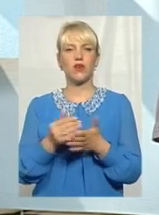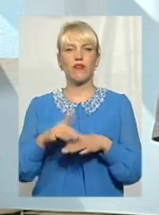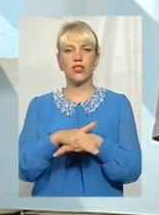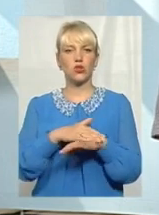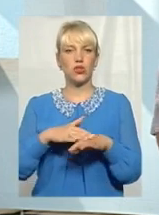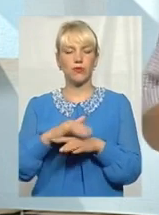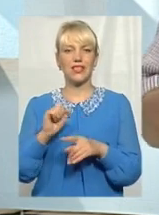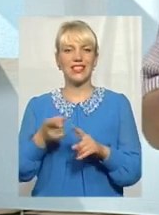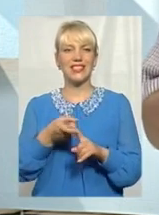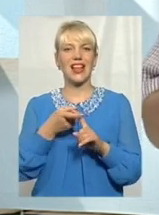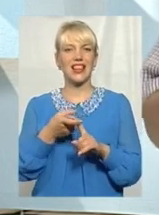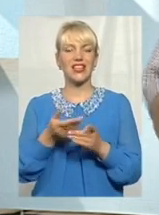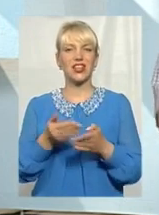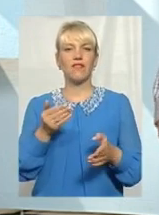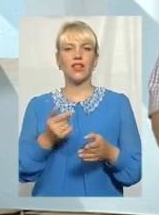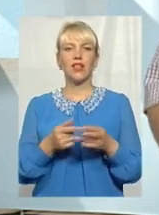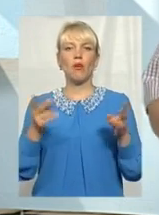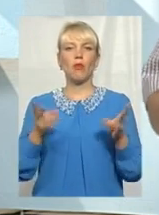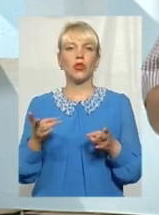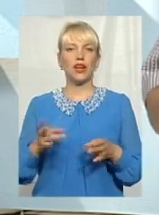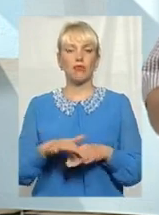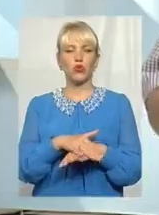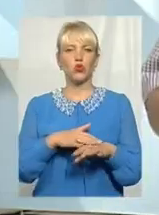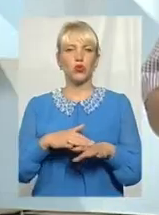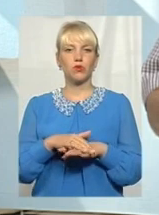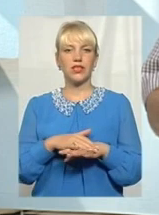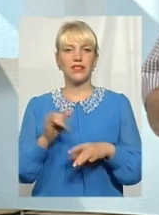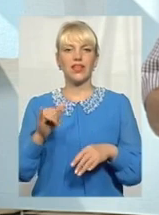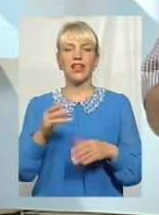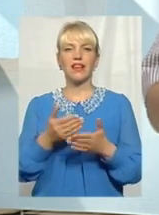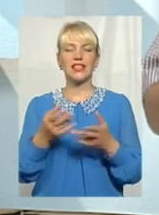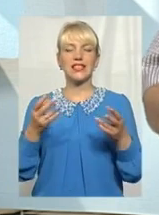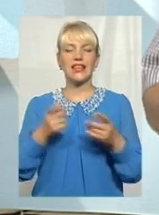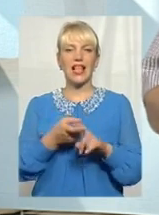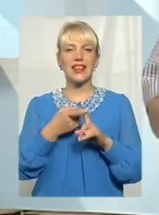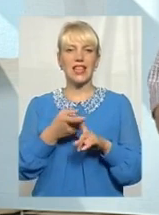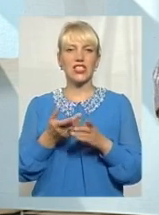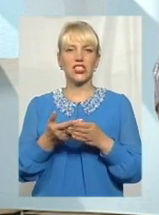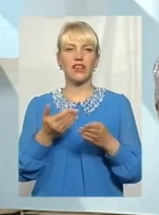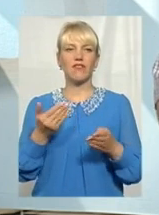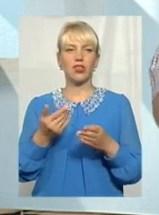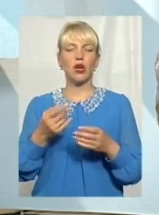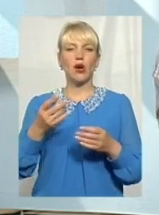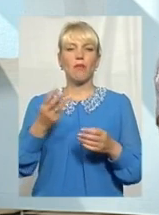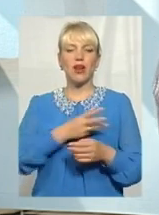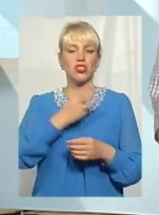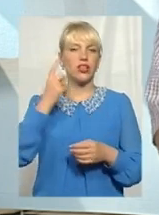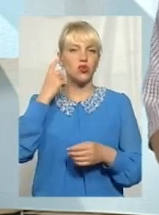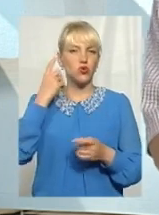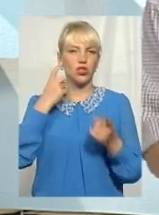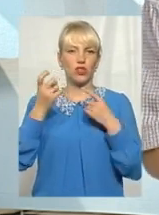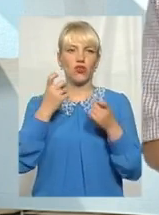залежні від потреб суспільства, вони залежні від бажання суспільства чути інформацію. Тобто, це така